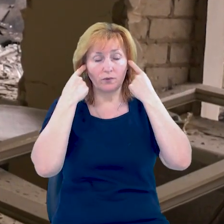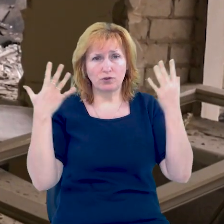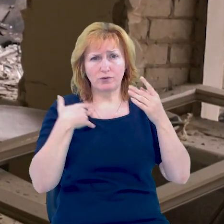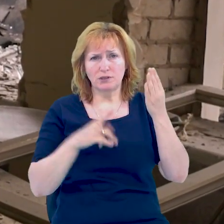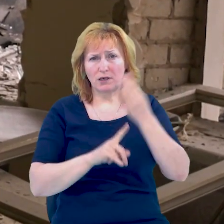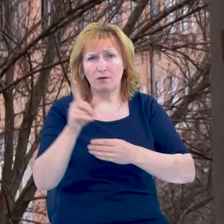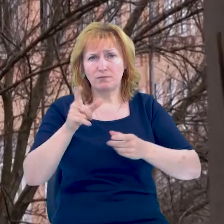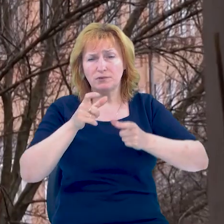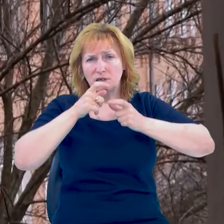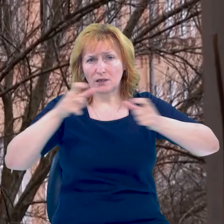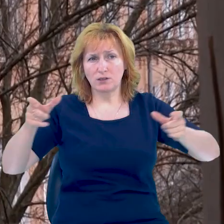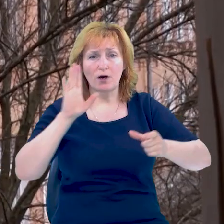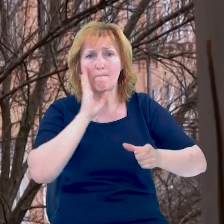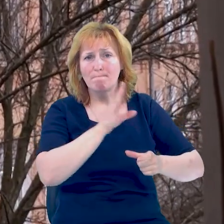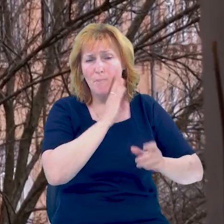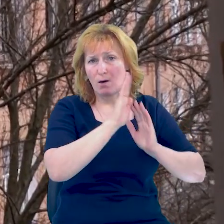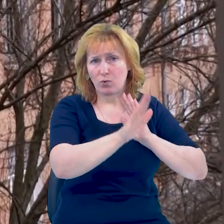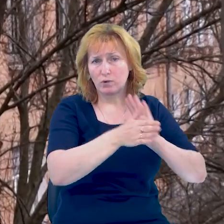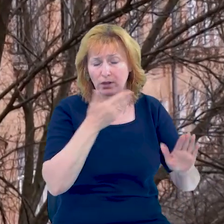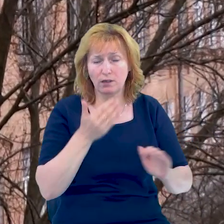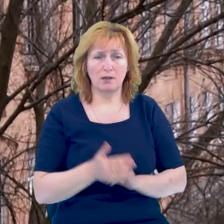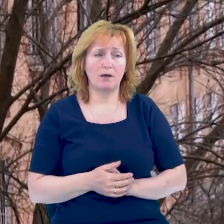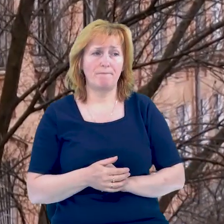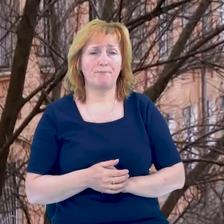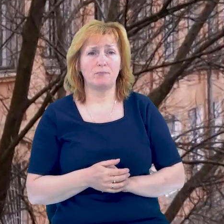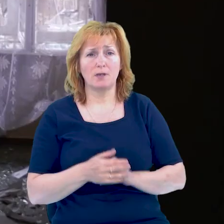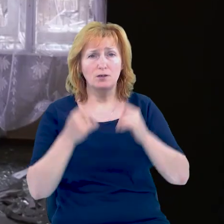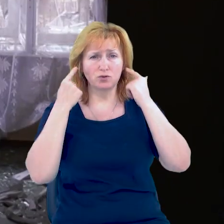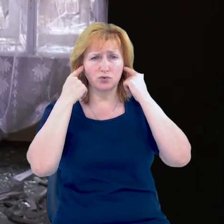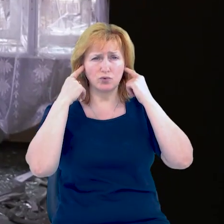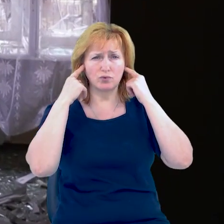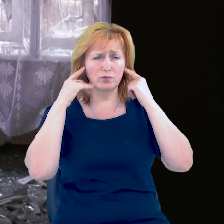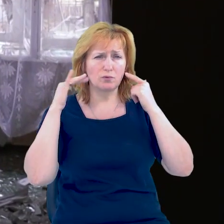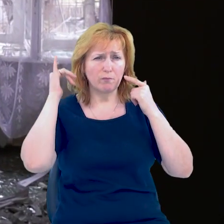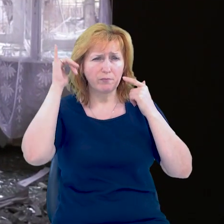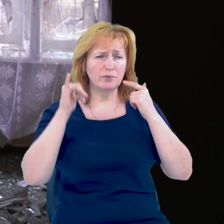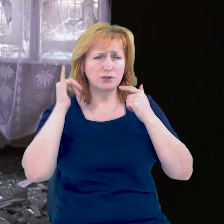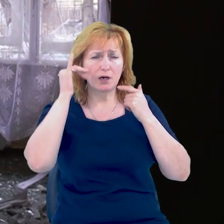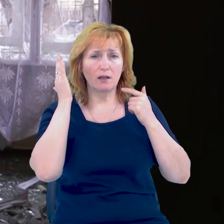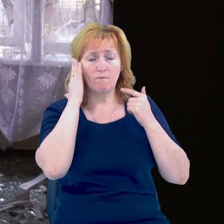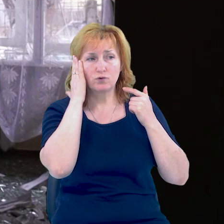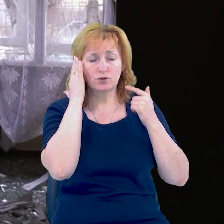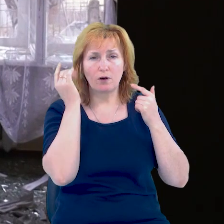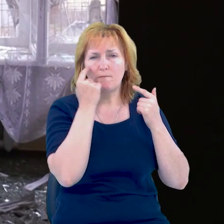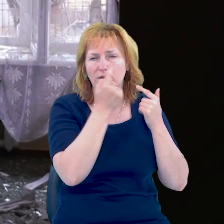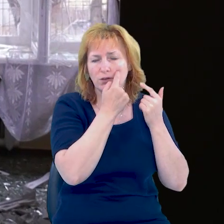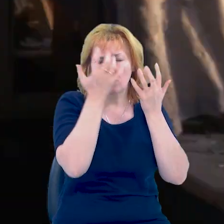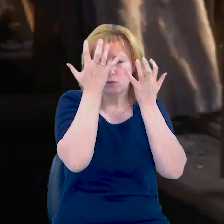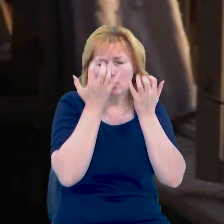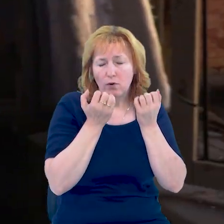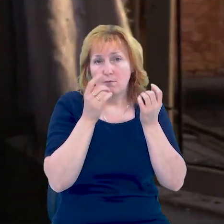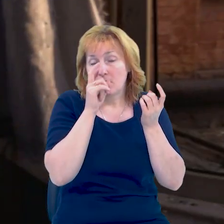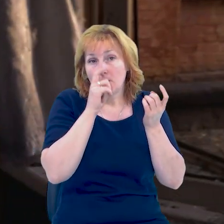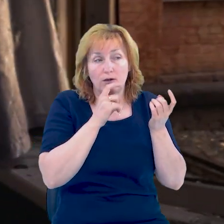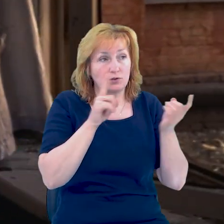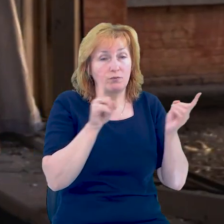зразу закричала. Маму кликала, в вишах пищало. В очах спочатку темно, потім